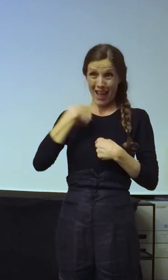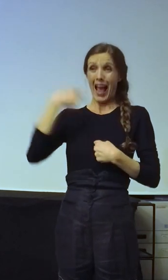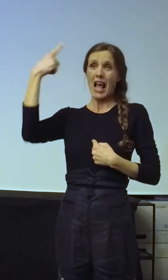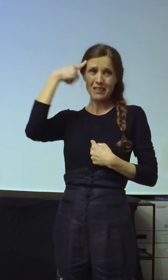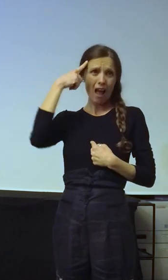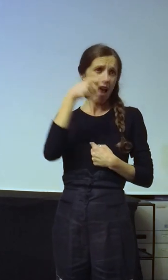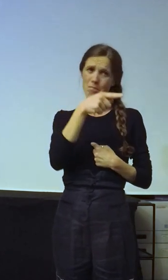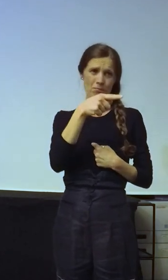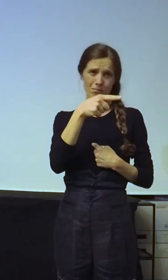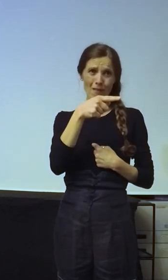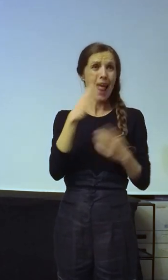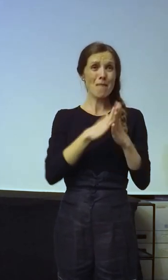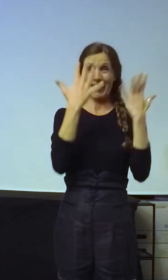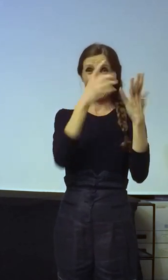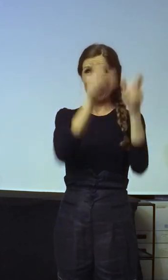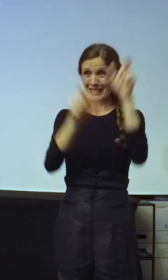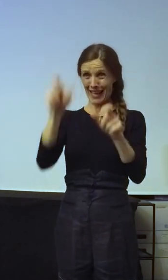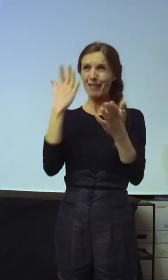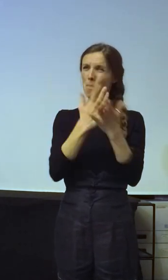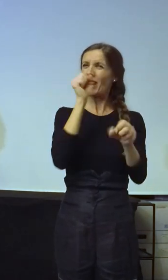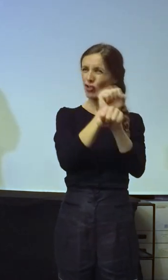na kazne zatvora vraća se devet.